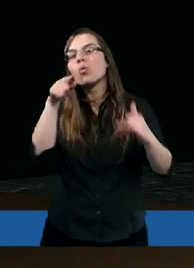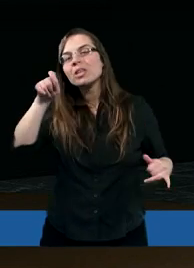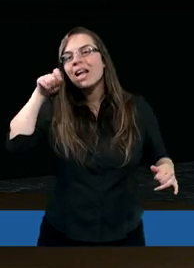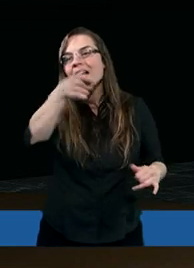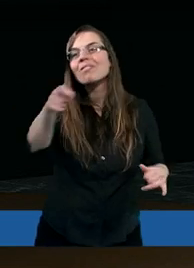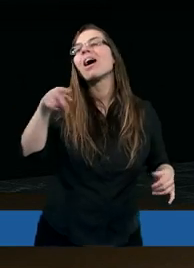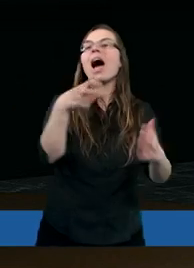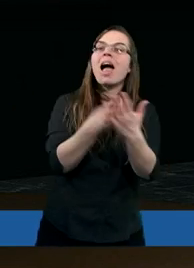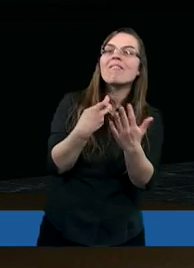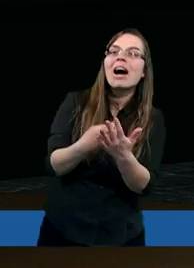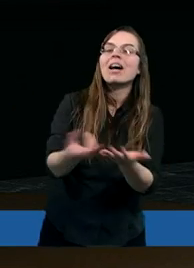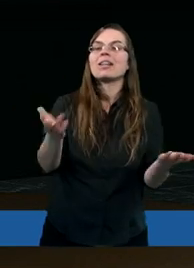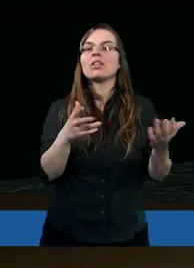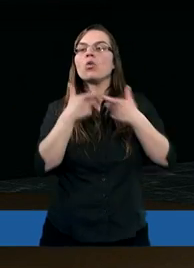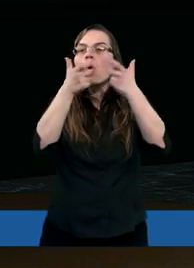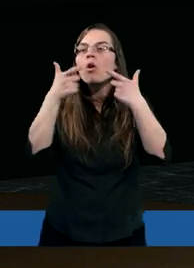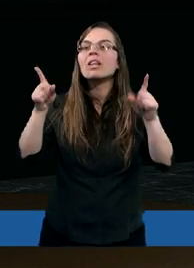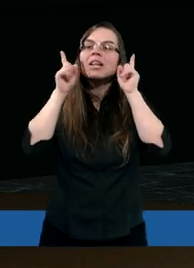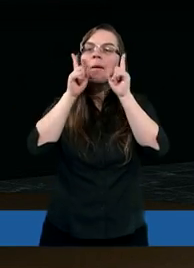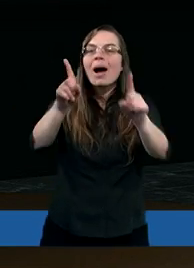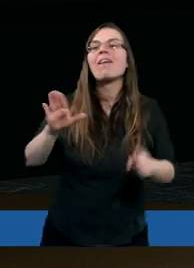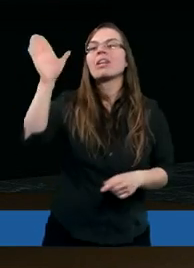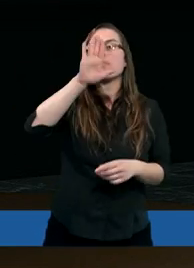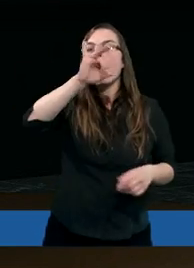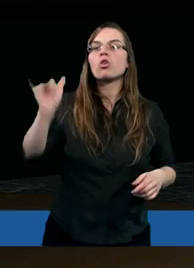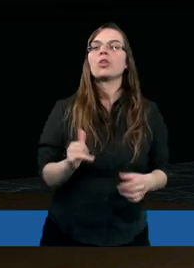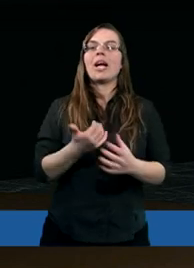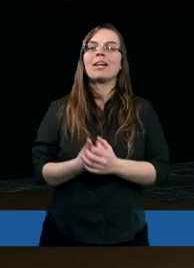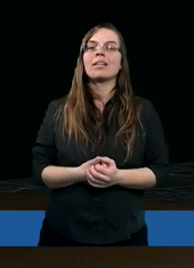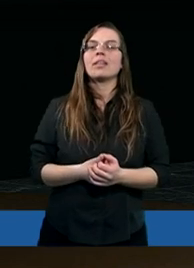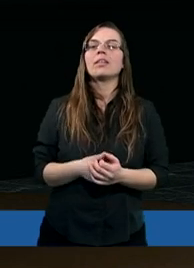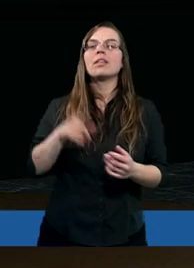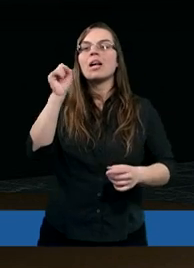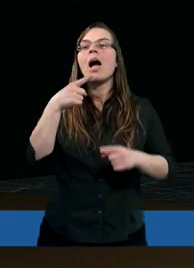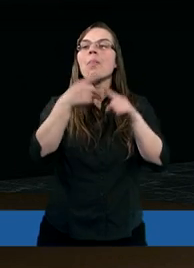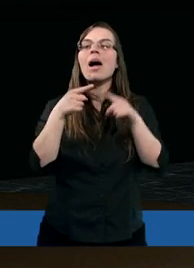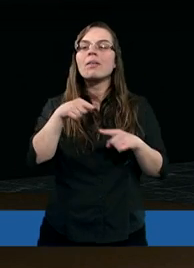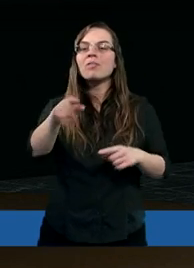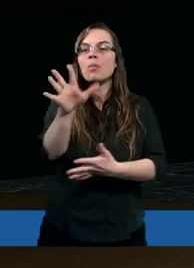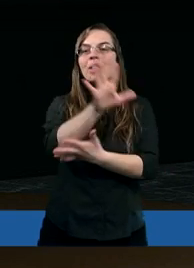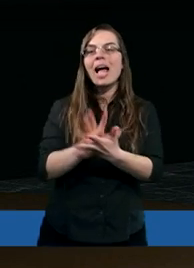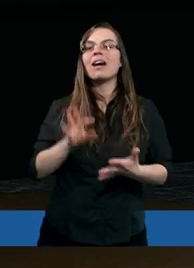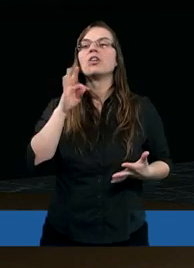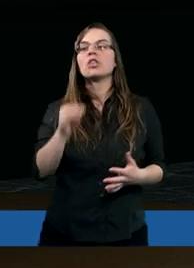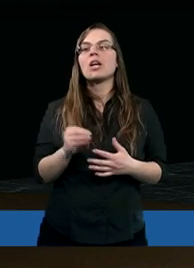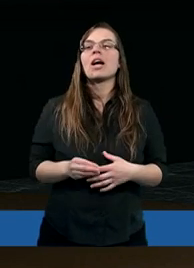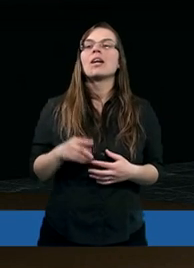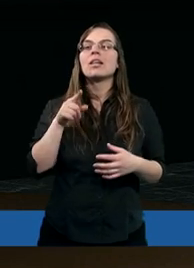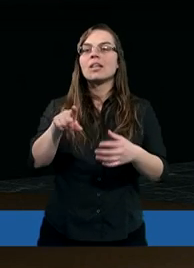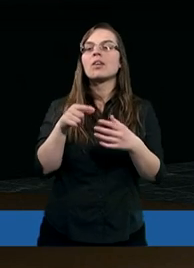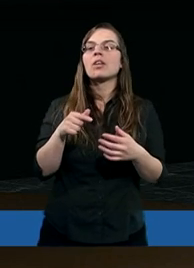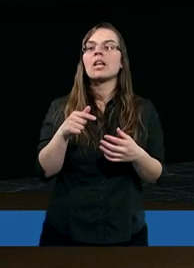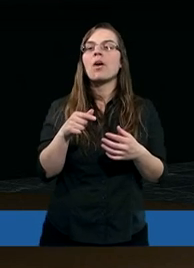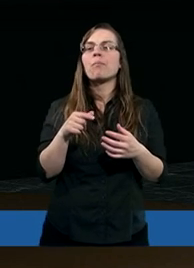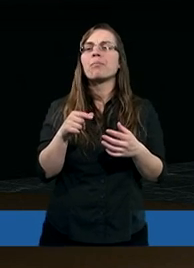nazwali ewangelizacja, głoszenie prawdy Bożej. A natomiast w tym tekście dla